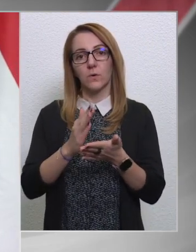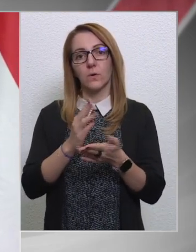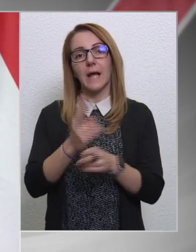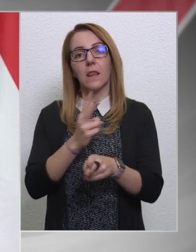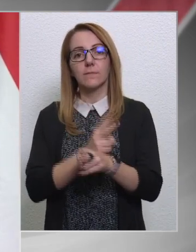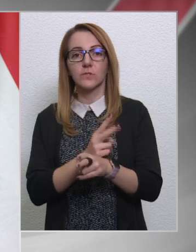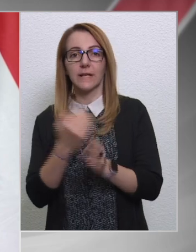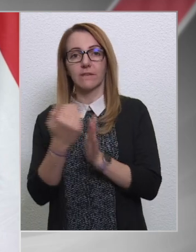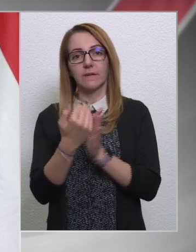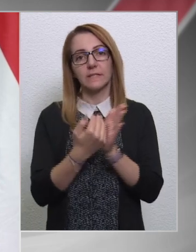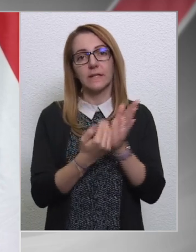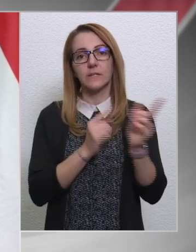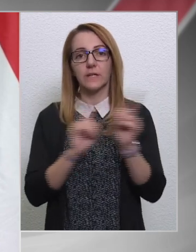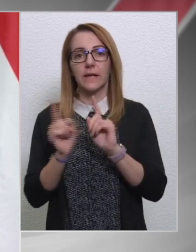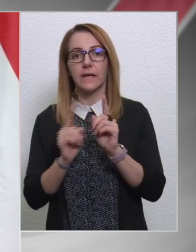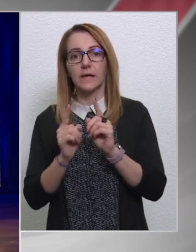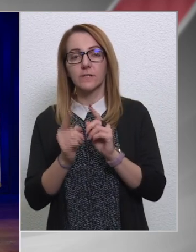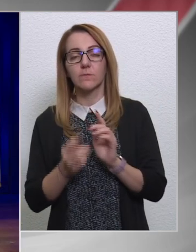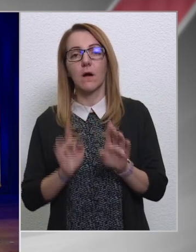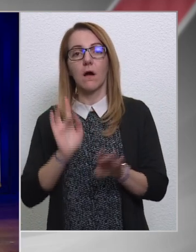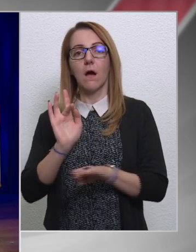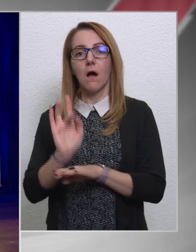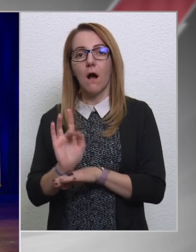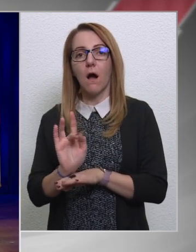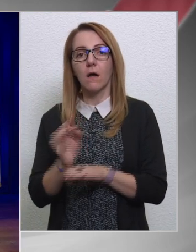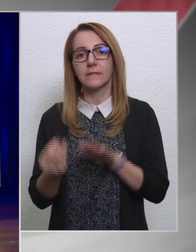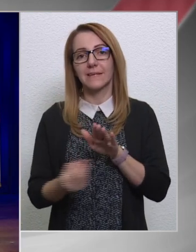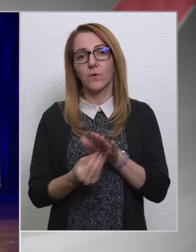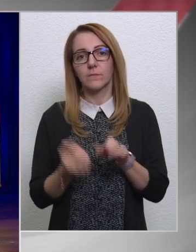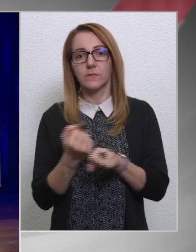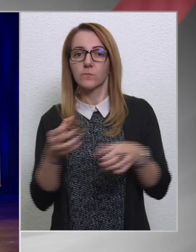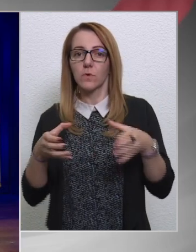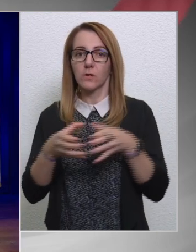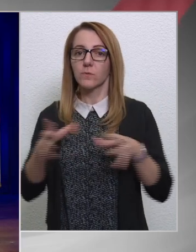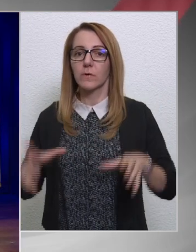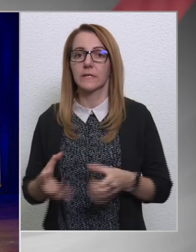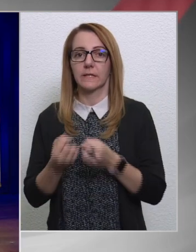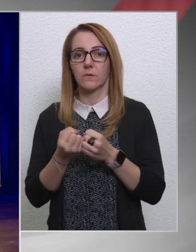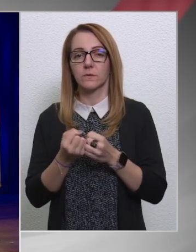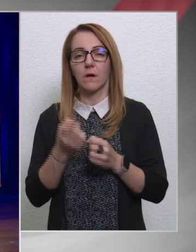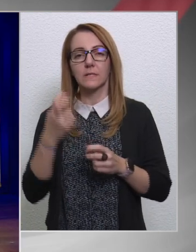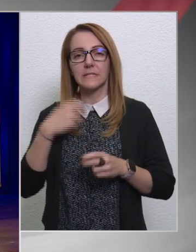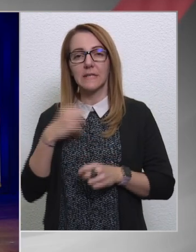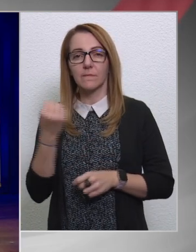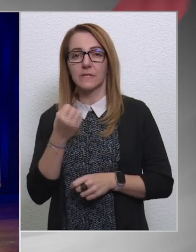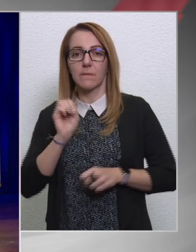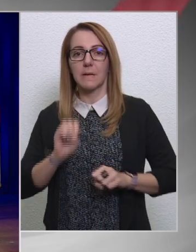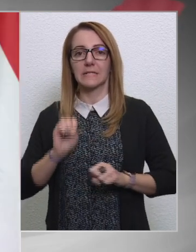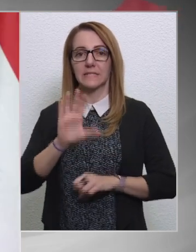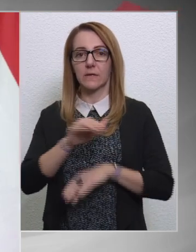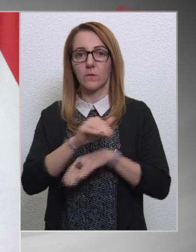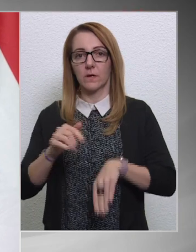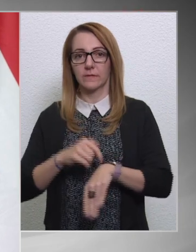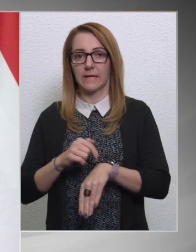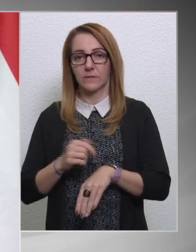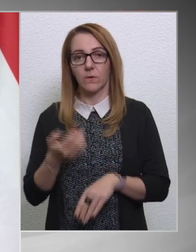eljárásból még hátran, az antikorrupciós munkacsoport létrehozása, itt azt hiszem december 15 a határidő, ha jól emlékszem,